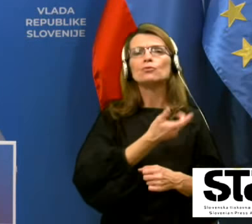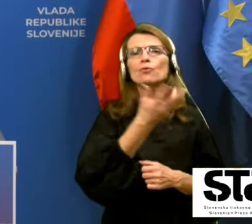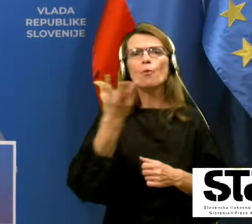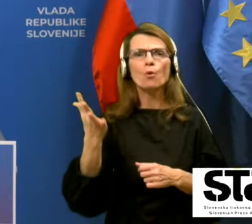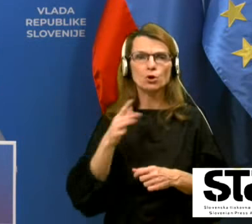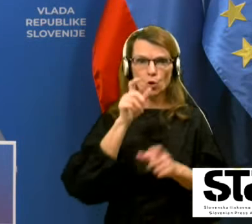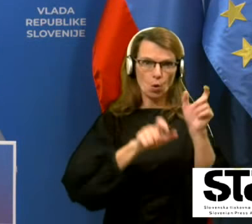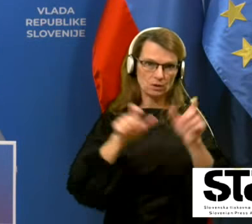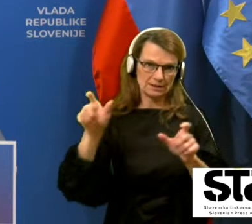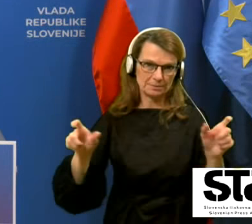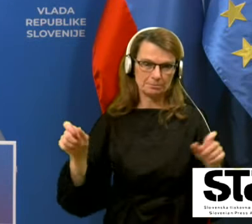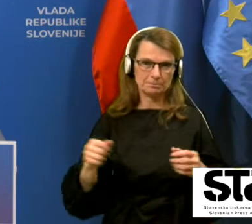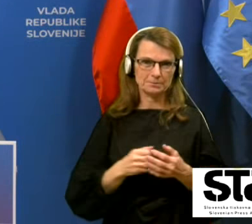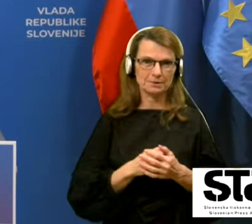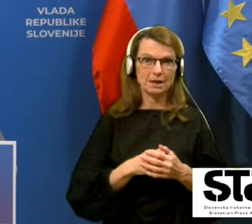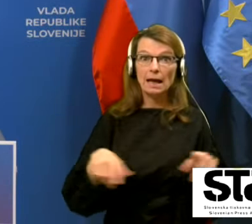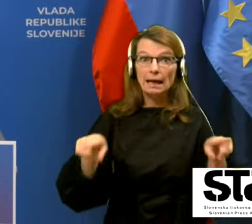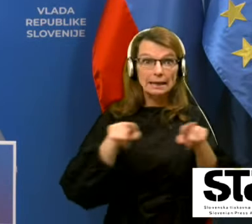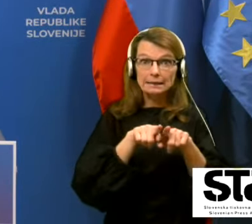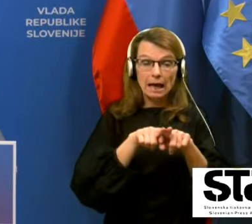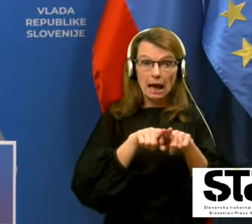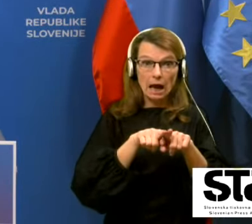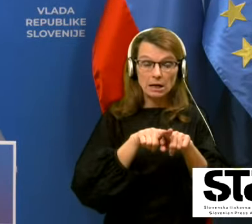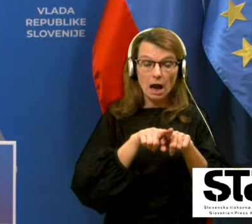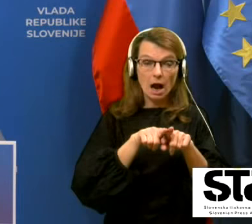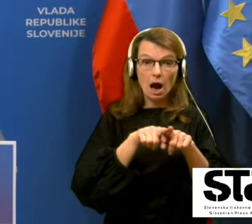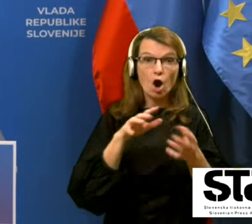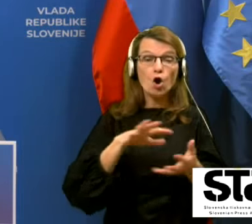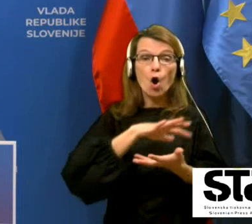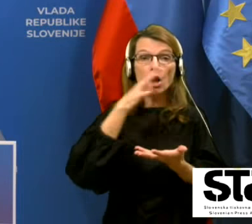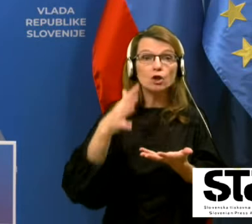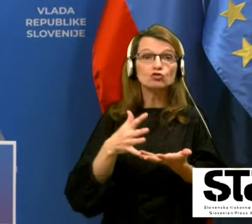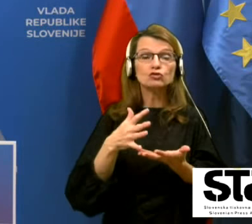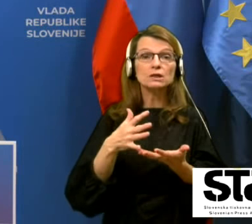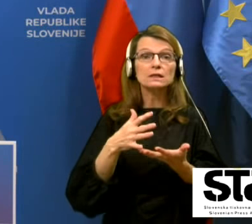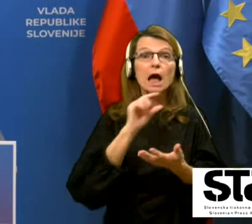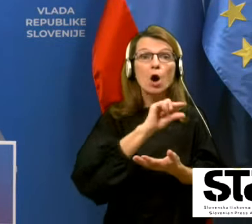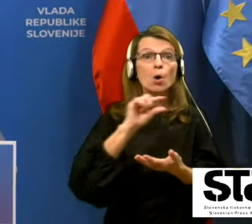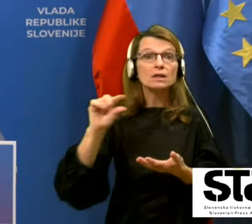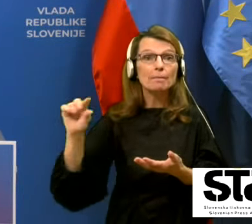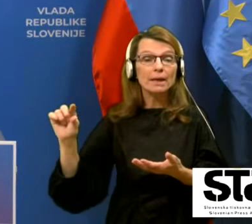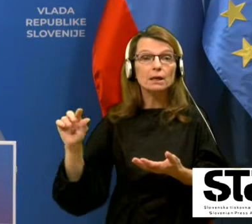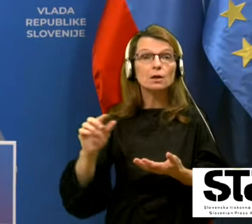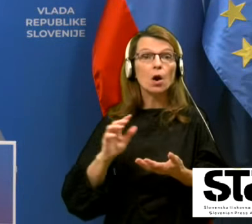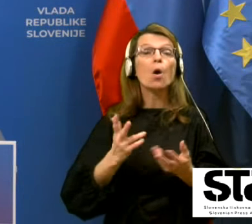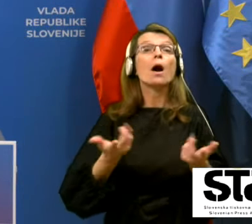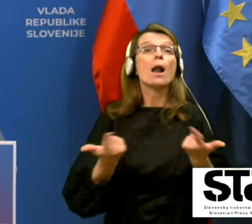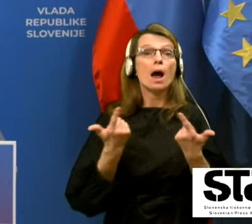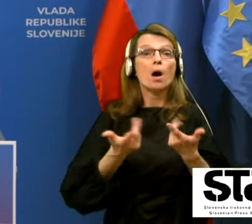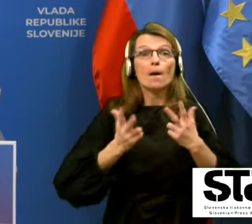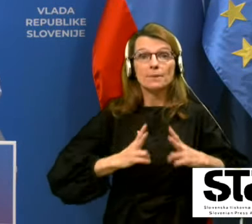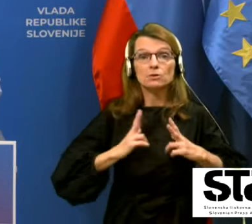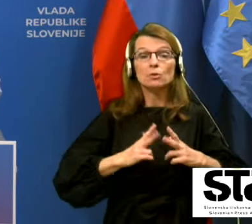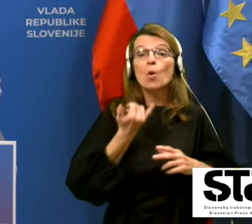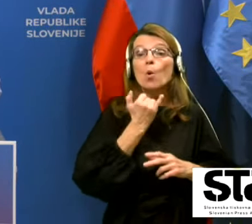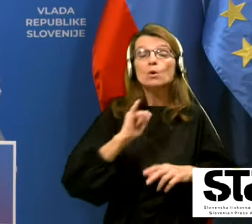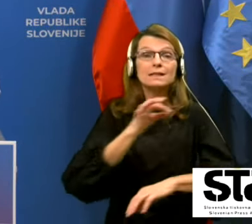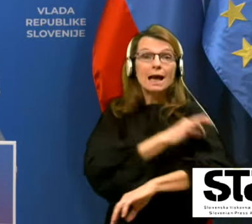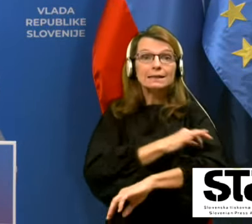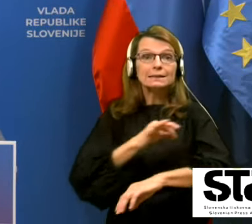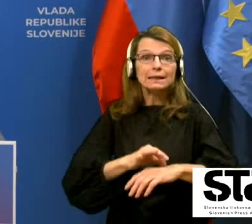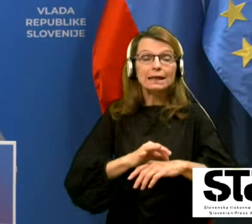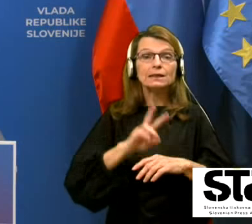oseb. Enaka količina odmerkov se potem pričakuje vsak teden v